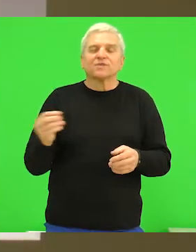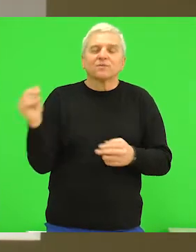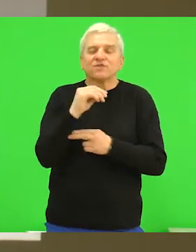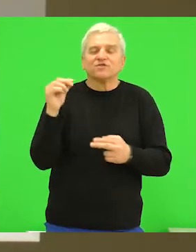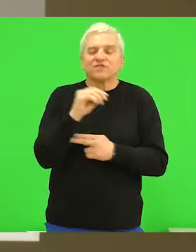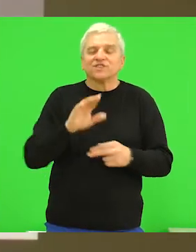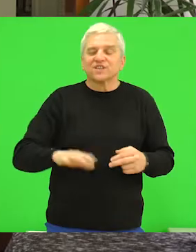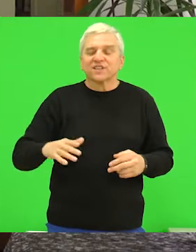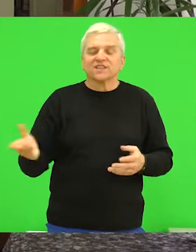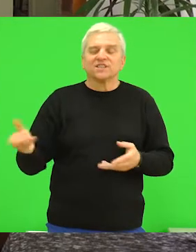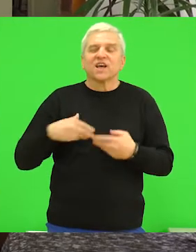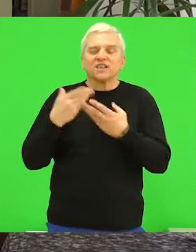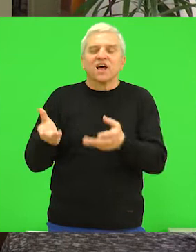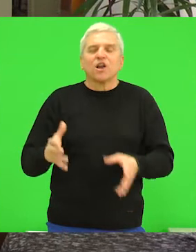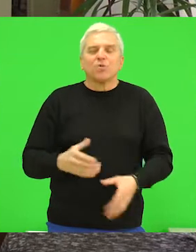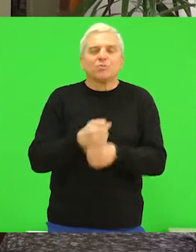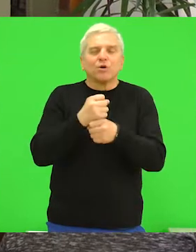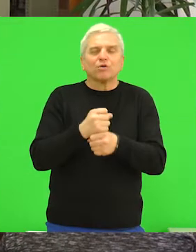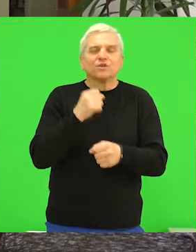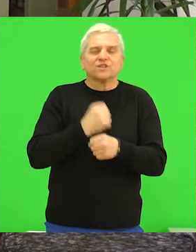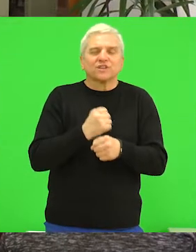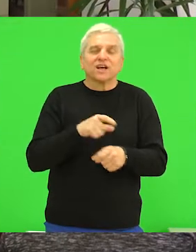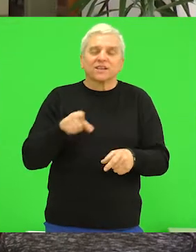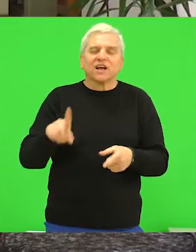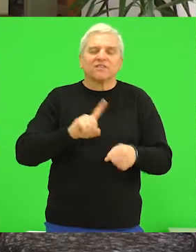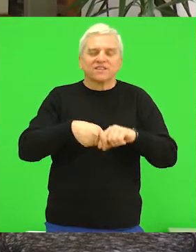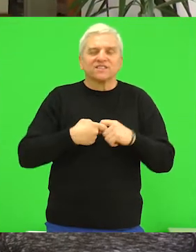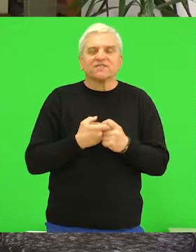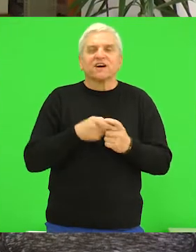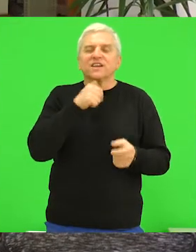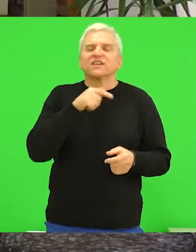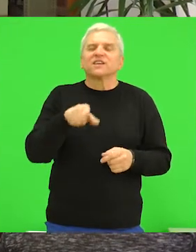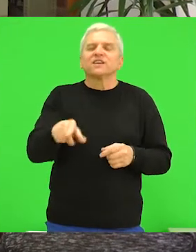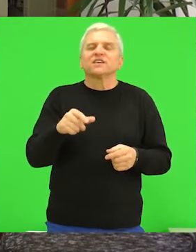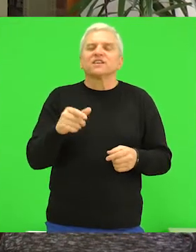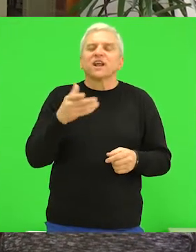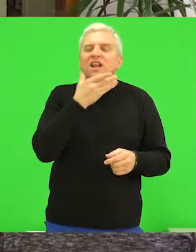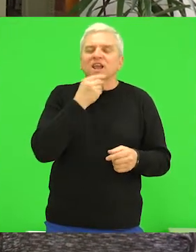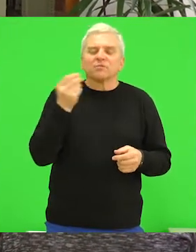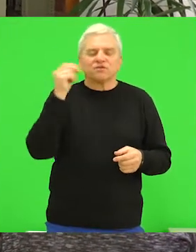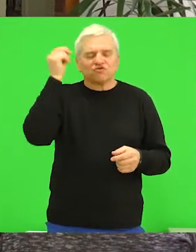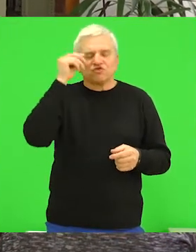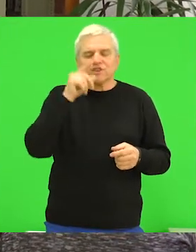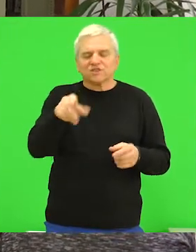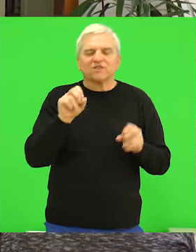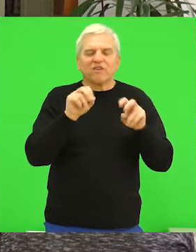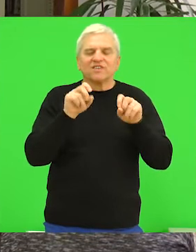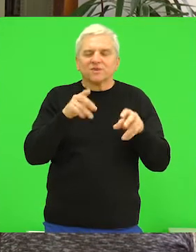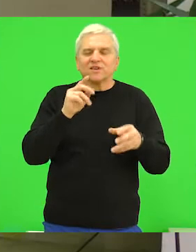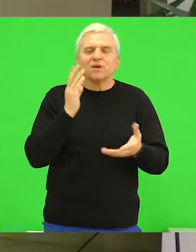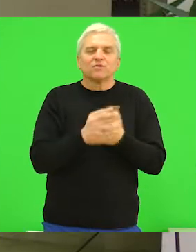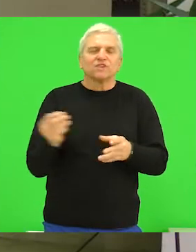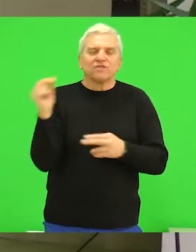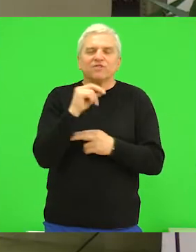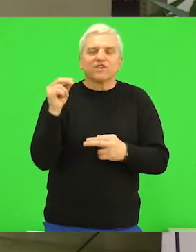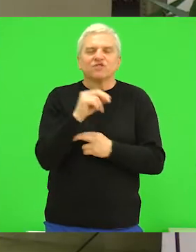dece dobiti podršku da rade ovakve stvari i da ovakvih uglednih časova bude mnogo više,